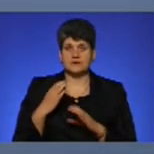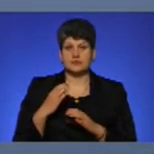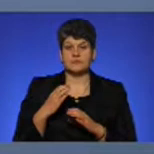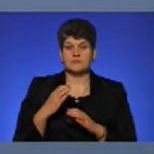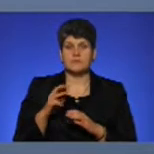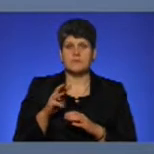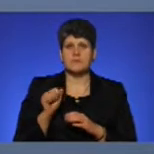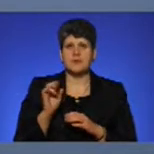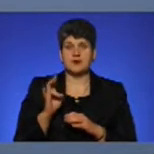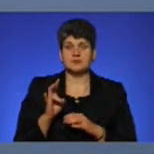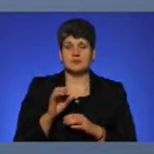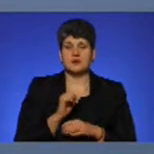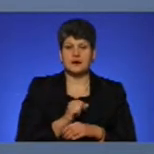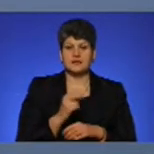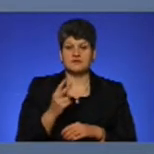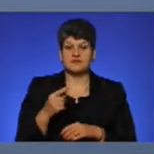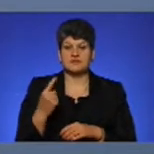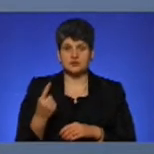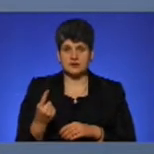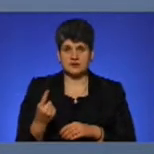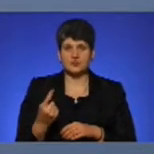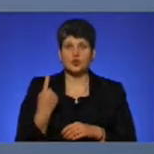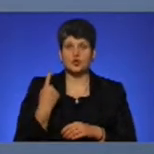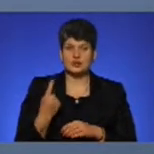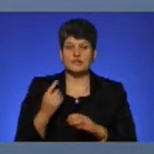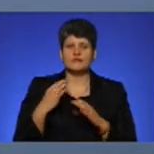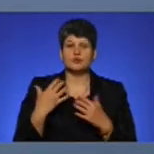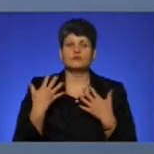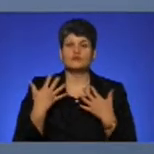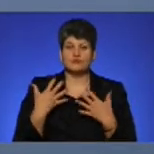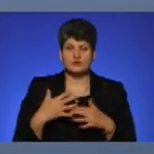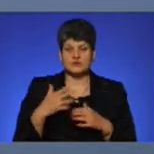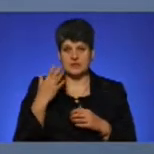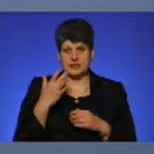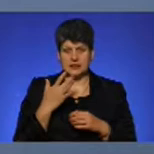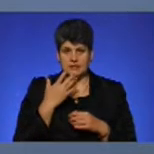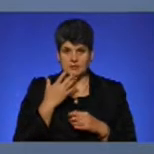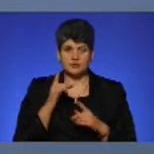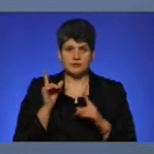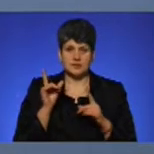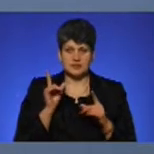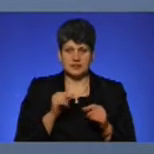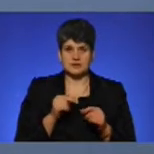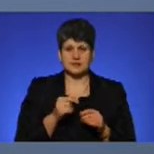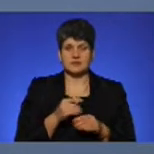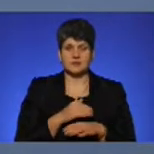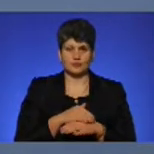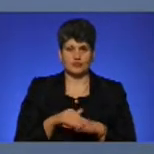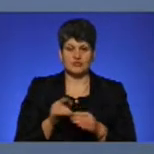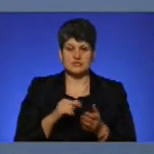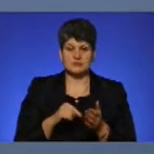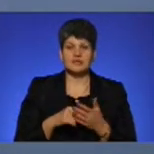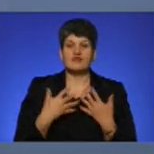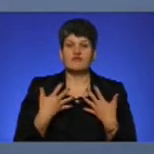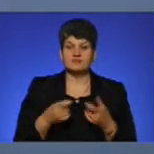MAN A21 до міста Тернополя. Один автобус, який вже від літа цього року їздить вулицями міста. Вже